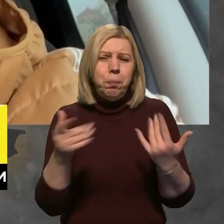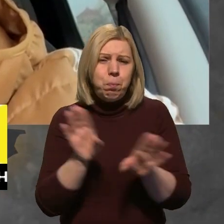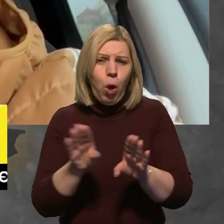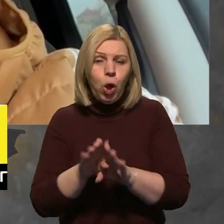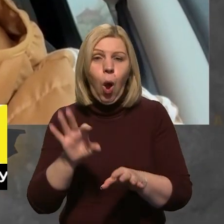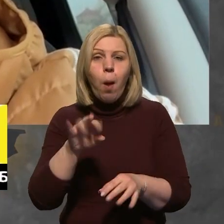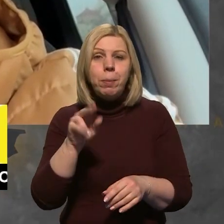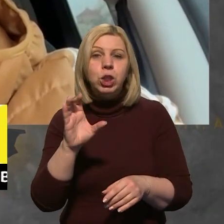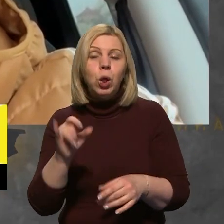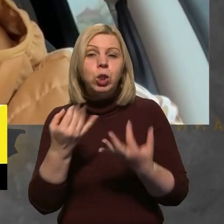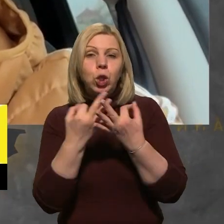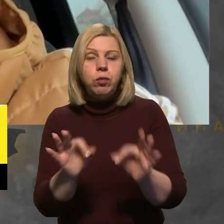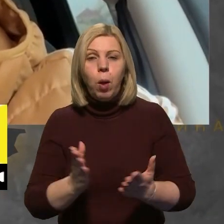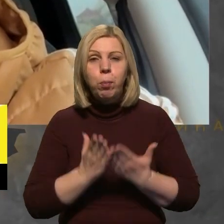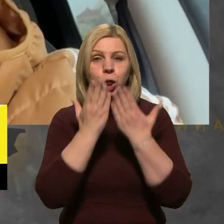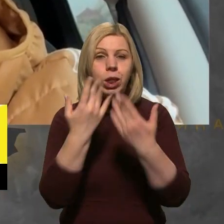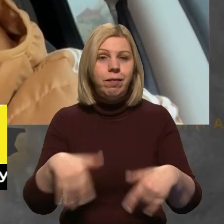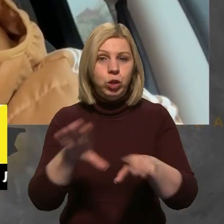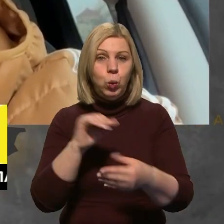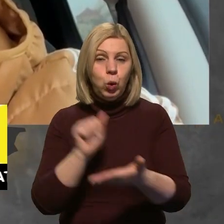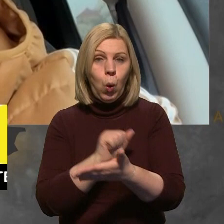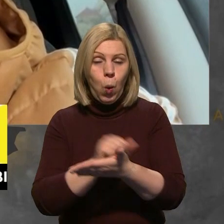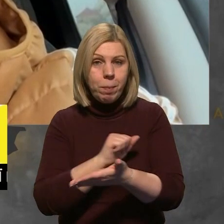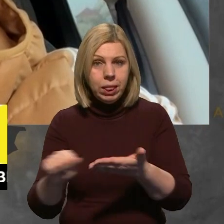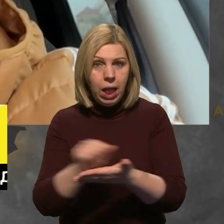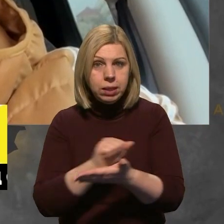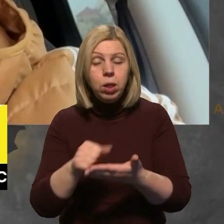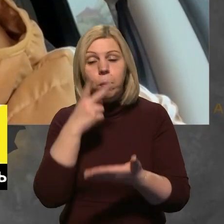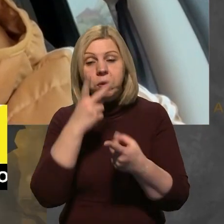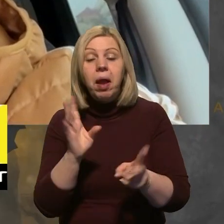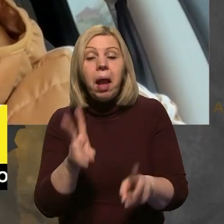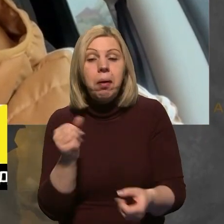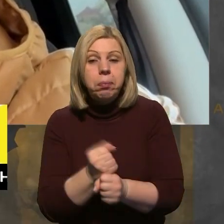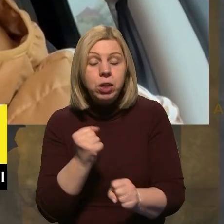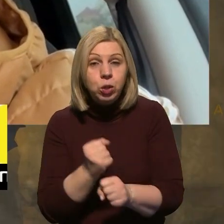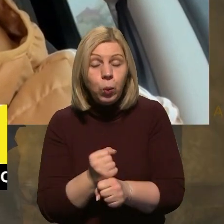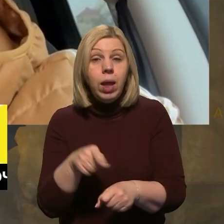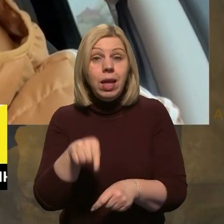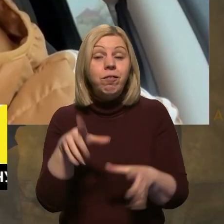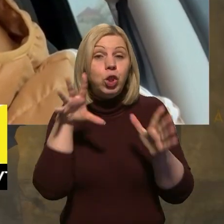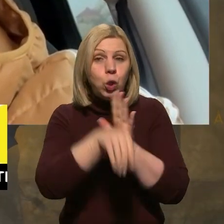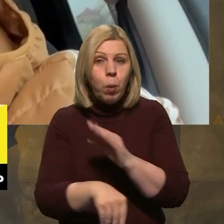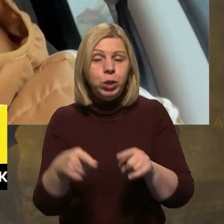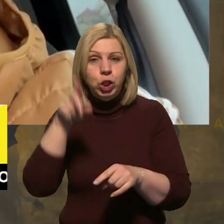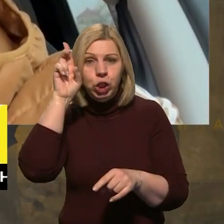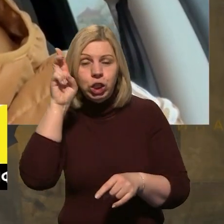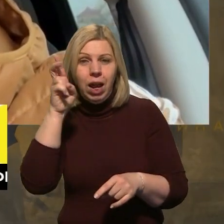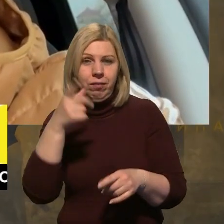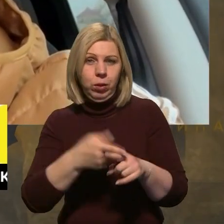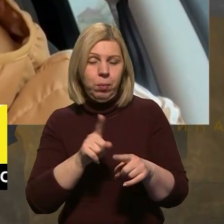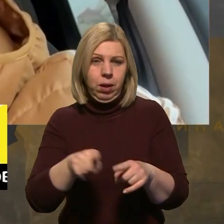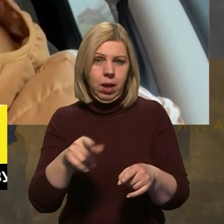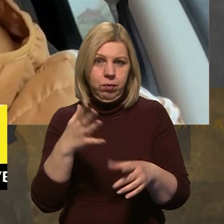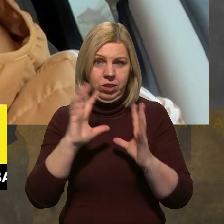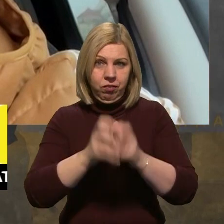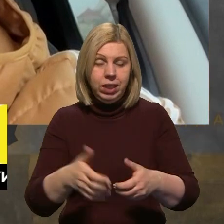Опенсорс дозволить прочитати цю всю документацію, подивитися, як це все працює. І в тому числі в державному секторі, зокрема